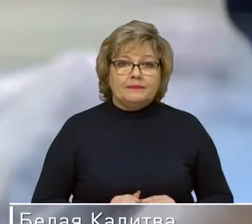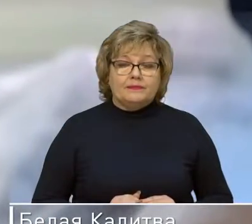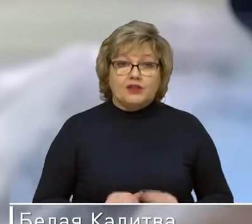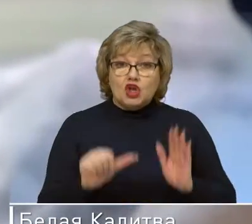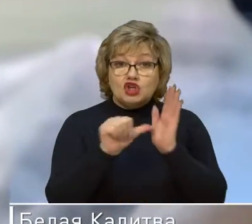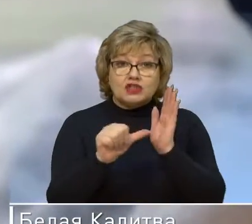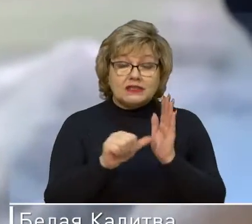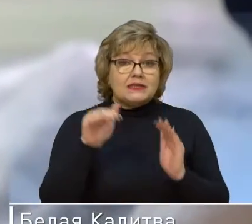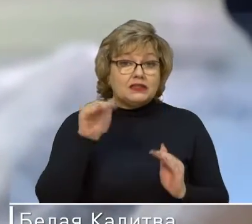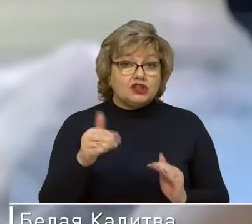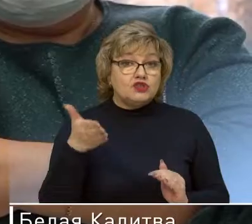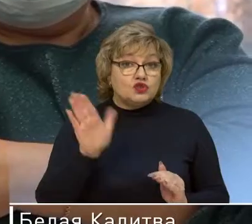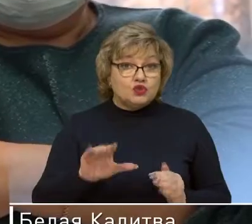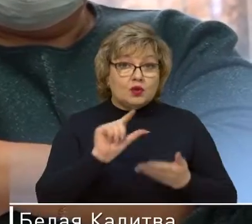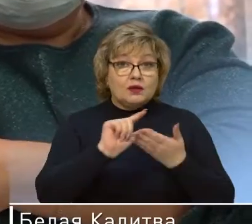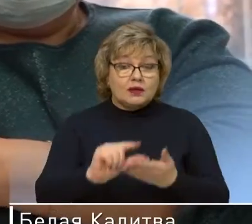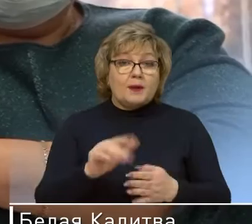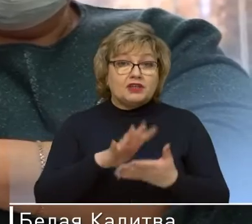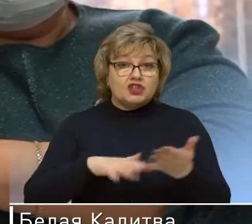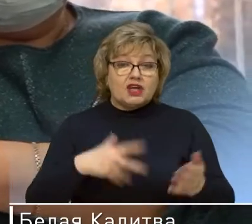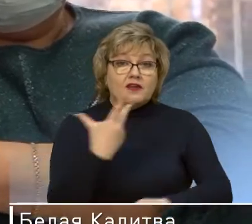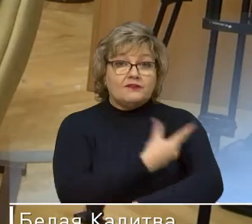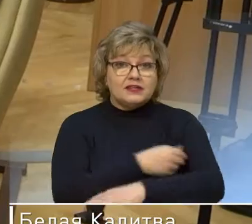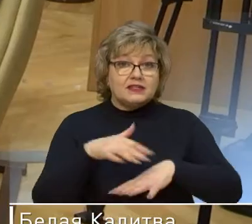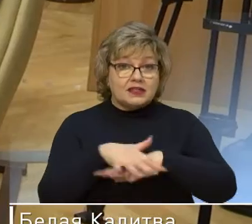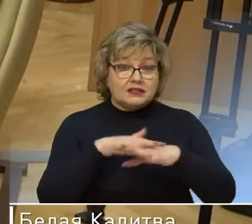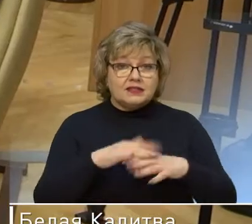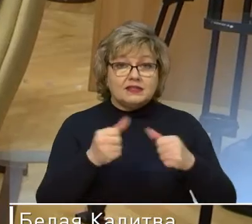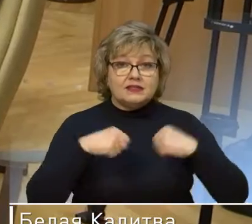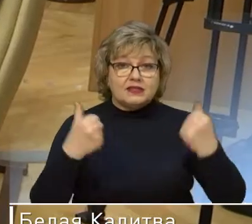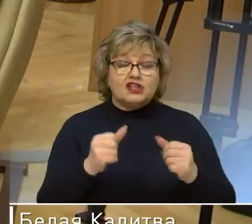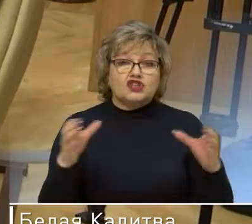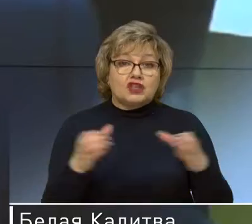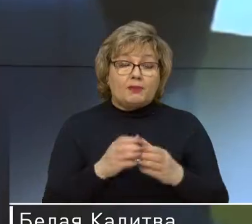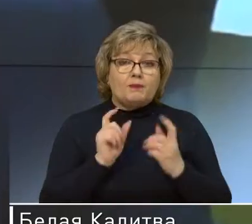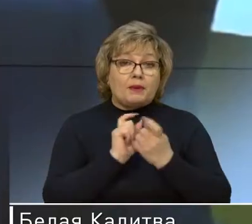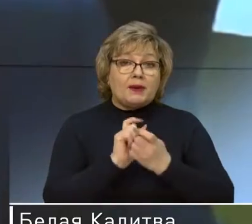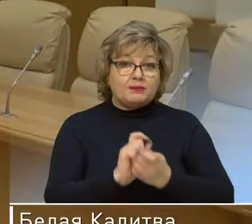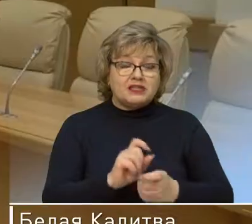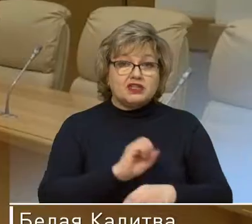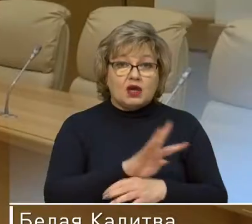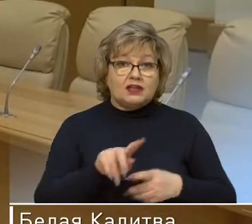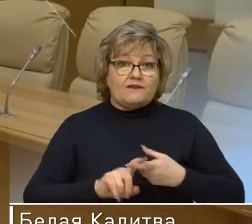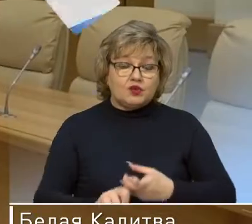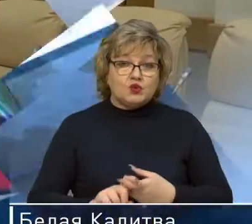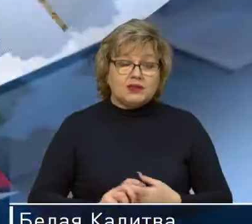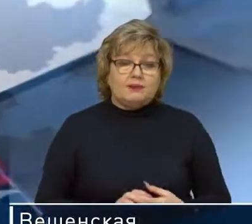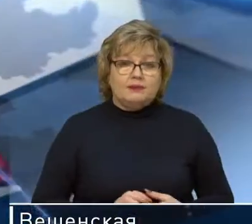60 тысяч доз для продолжения массовой вакцинации. Итоги заседания оперативного штаба по борьбе с коронавирусом.